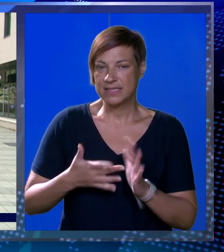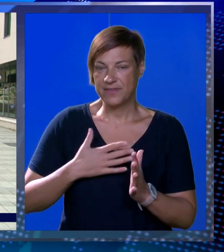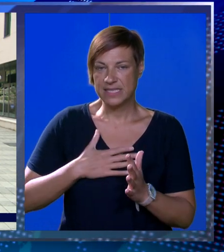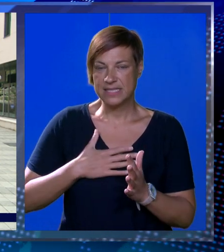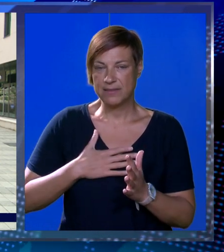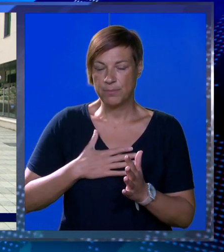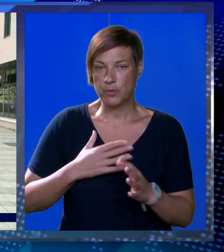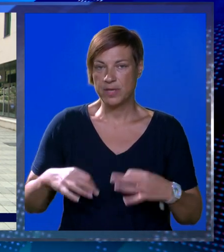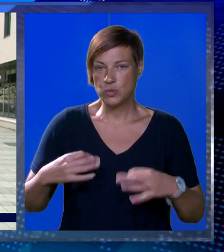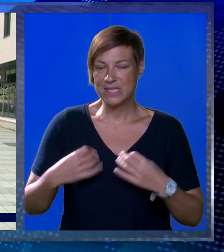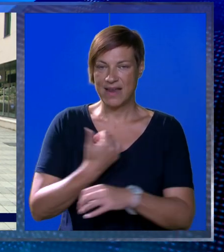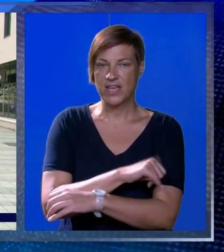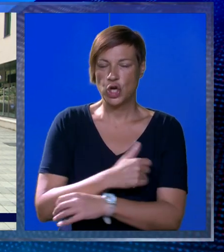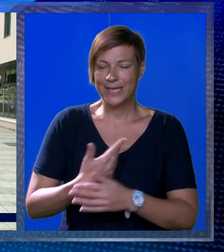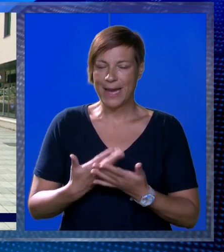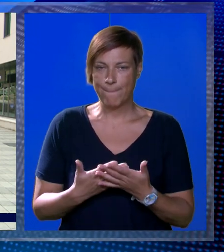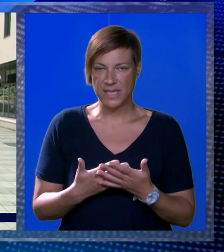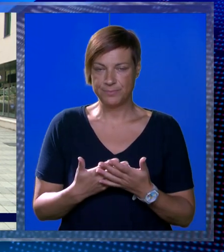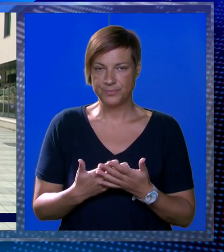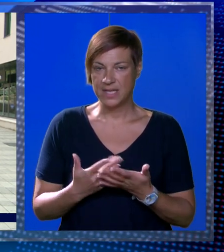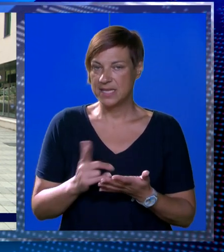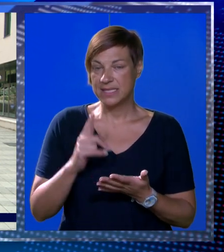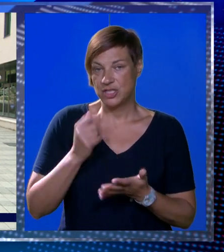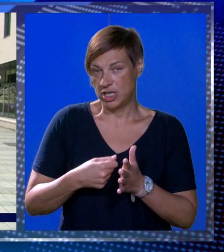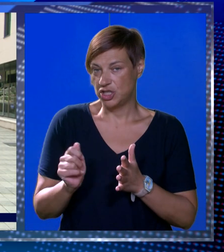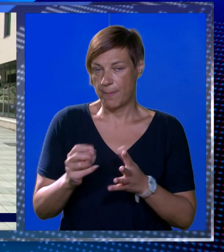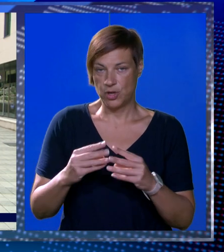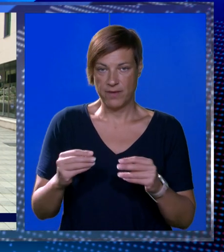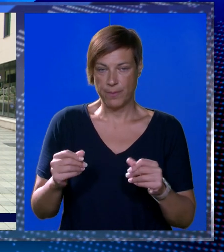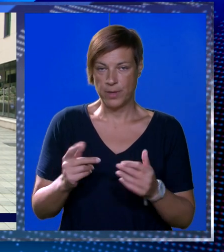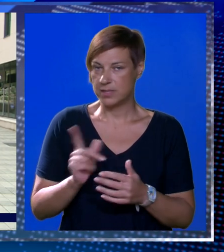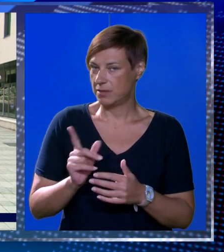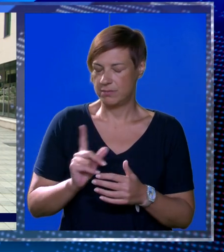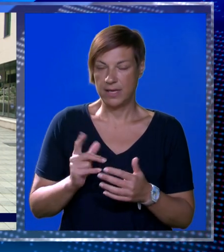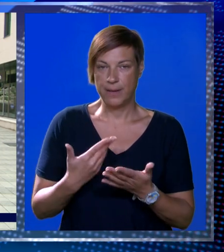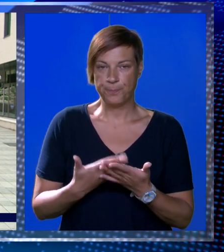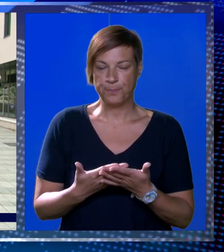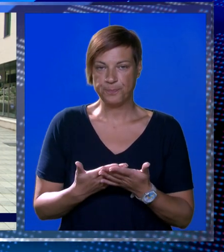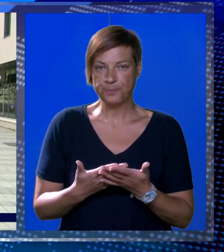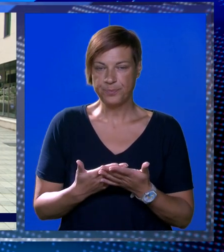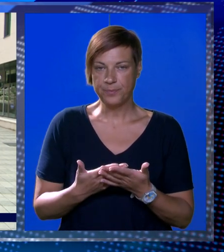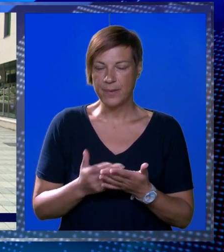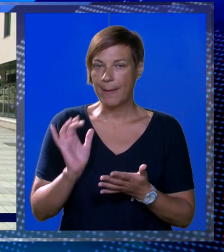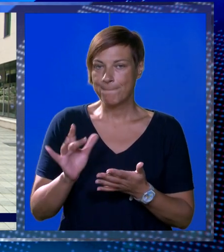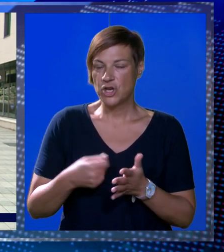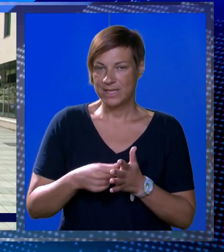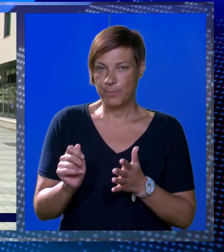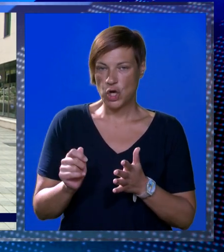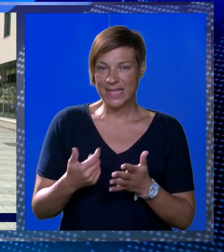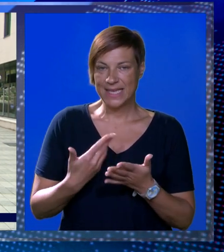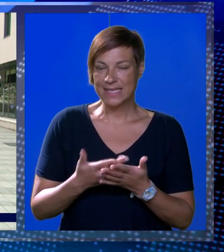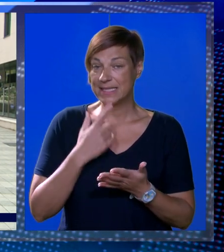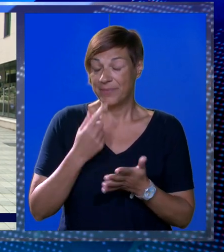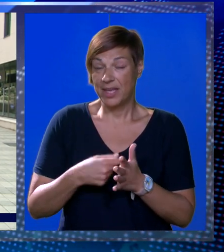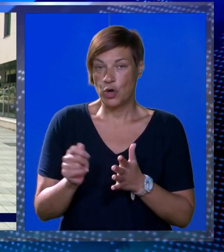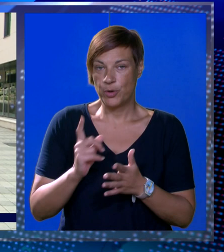više svi smo mi u zralijim godinama. Znači nećete prodavati svoju parcelu? Bože, sačuvaj, apsolutno sam protiv prodaje